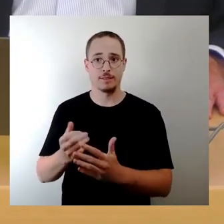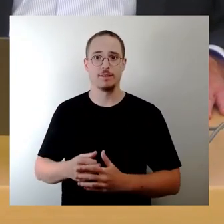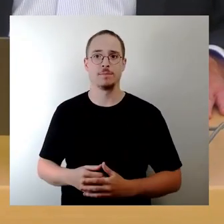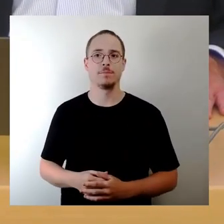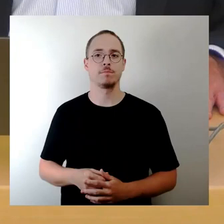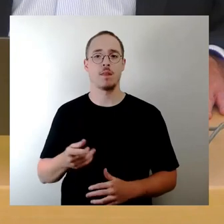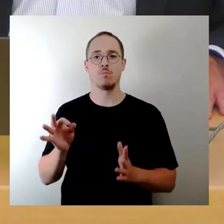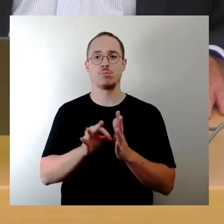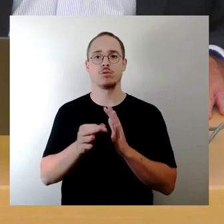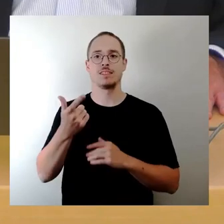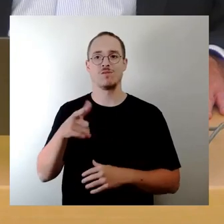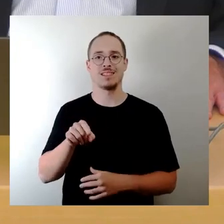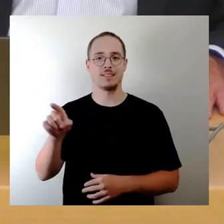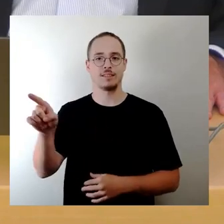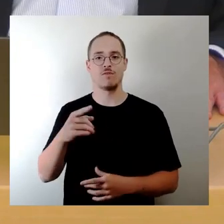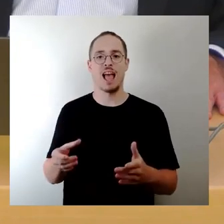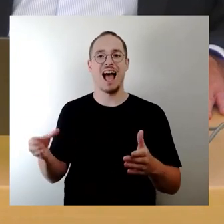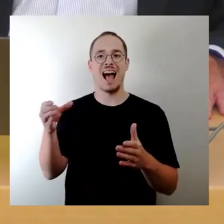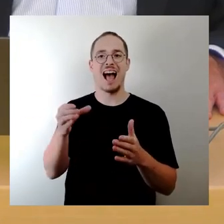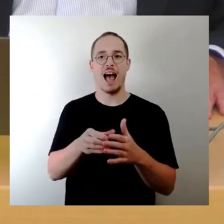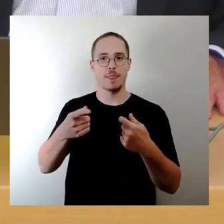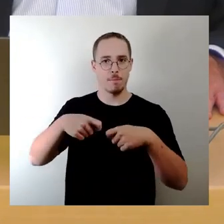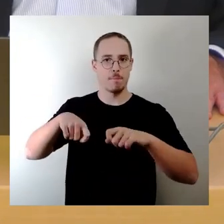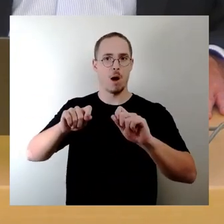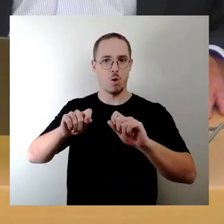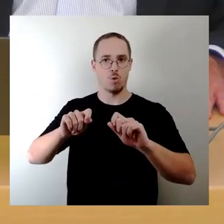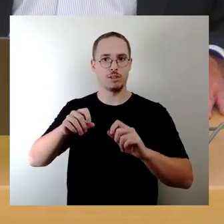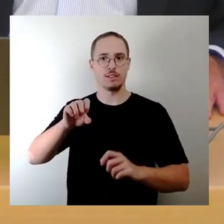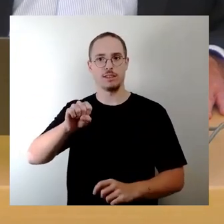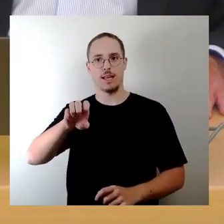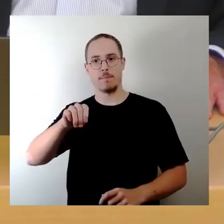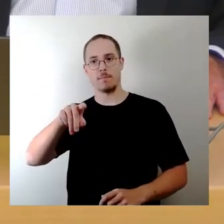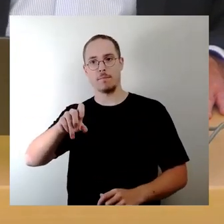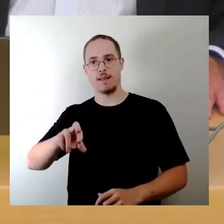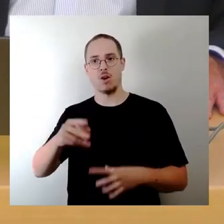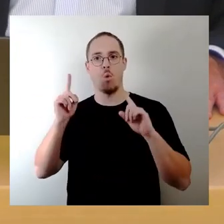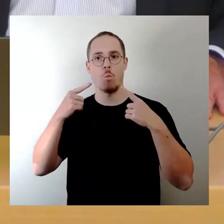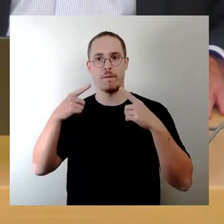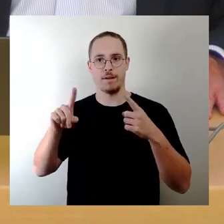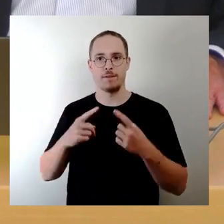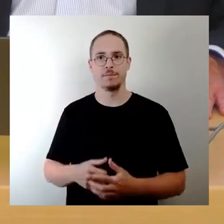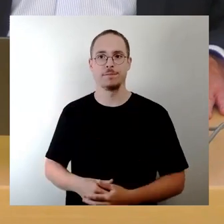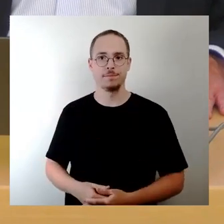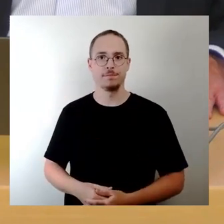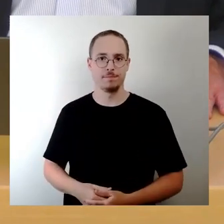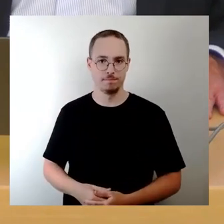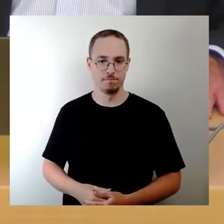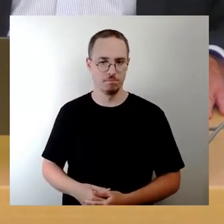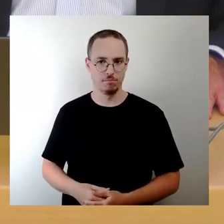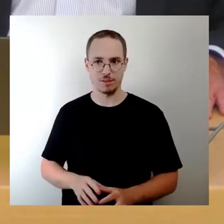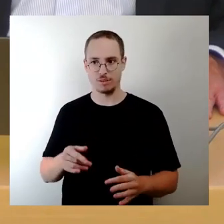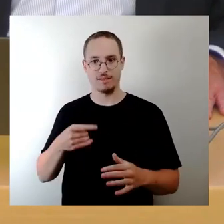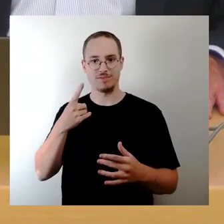Anbau Semperoper, also nie an die Semperoper, aber der Bau, was die Semperoper betrifft,